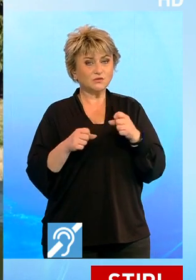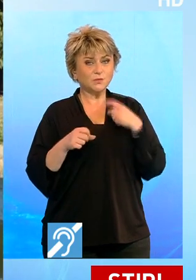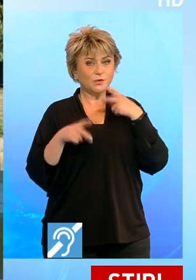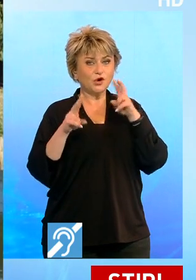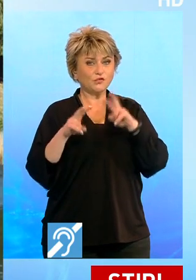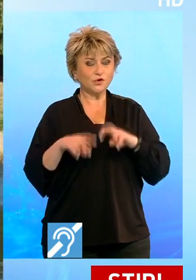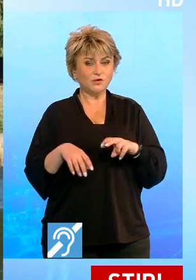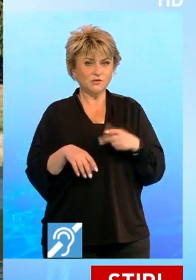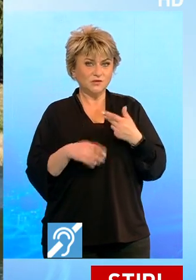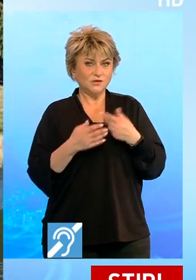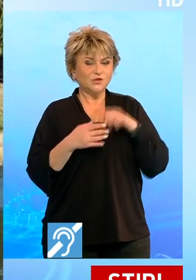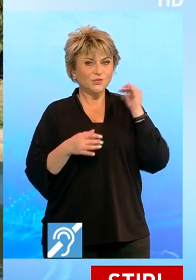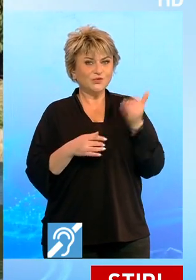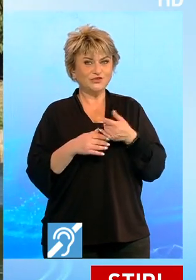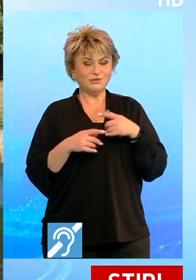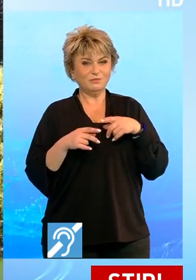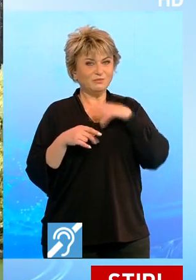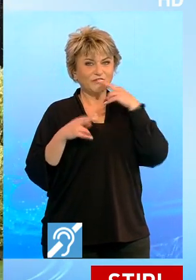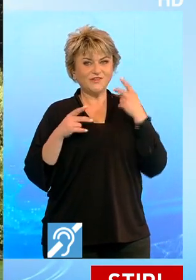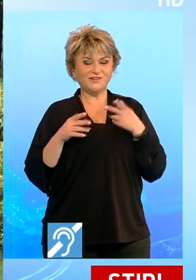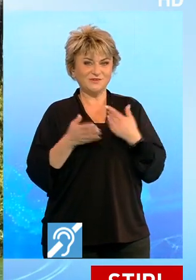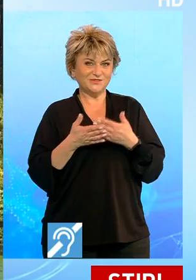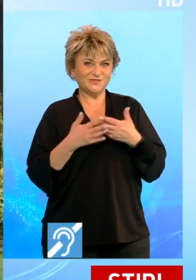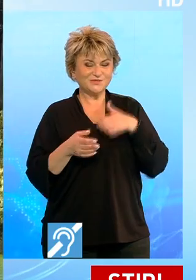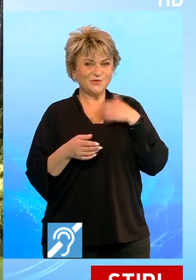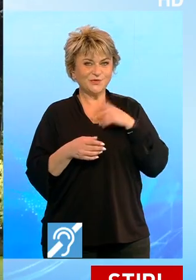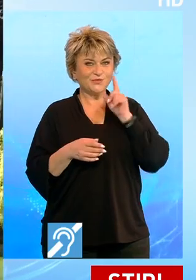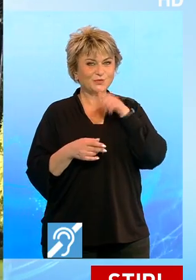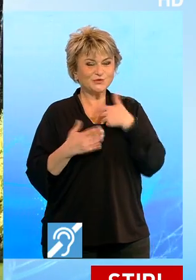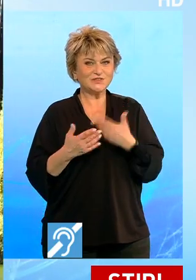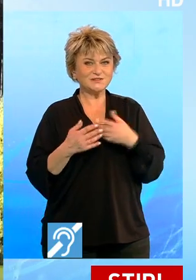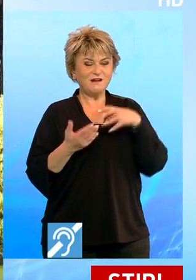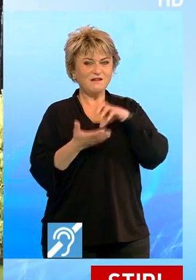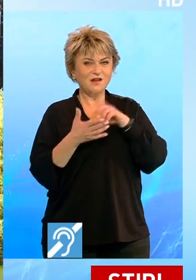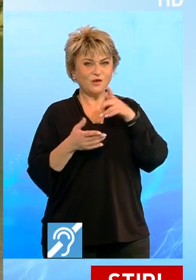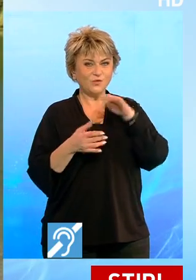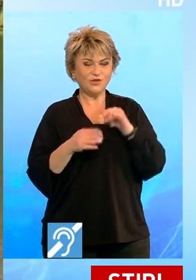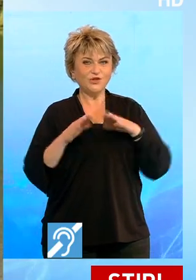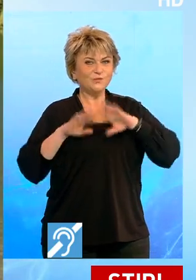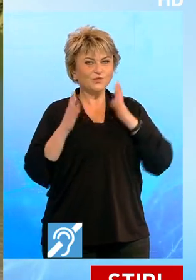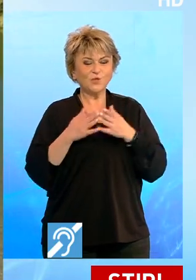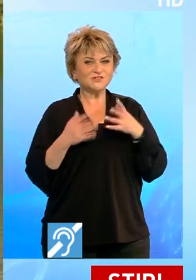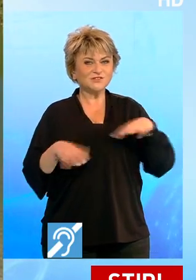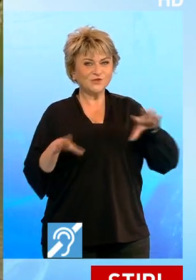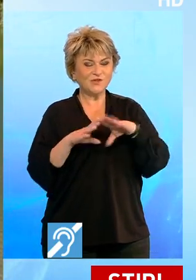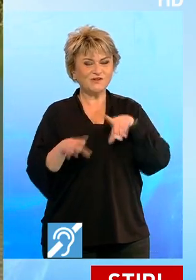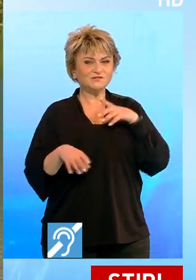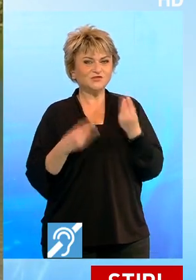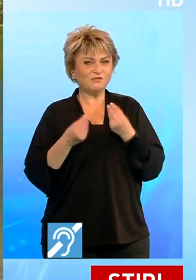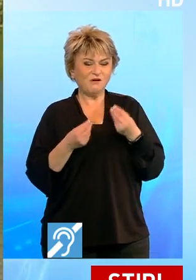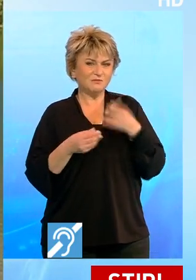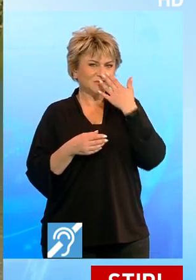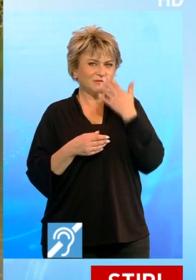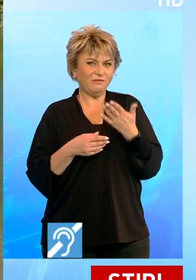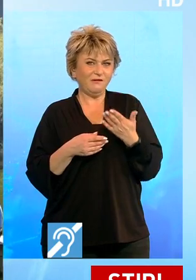Turiștii însă profită de orice ocazie să se bucure de frumusețea lacului. Toată zona e ceva ce, mie mi se pare,